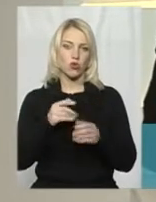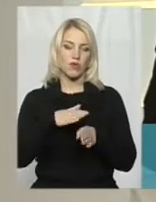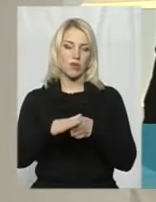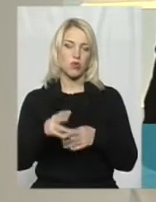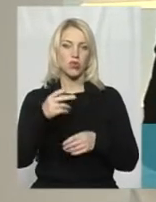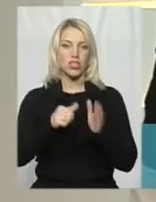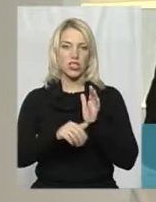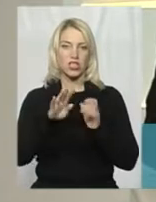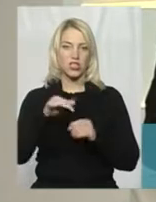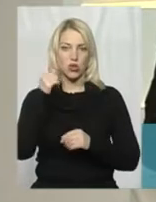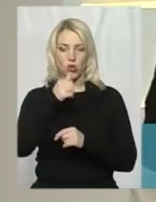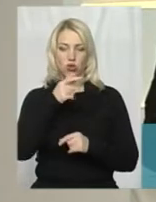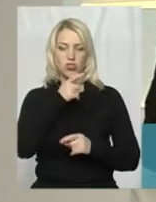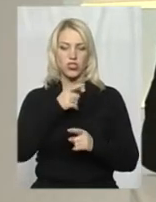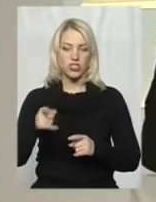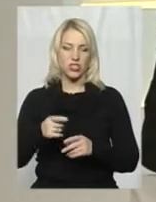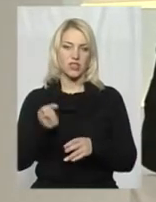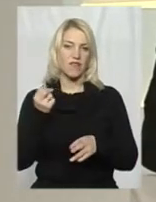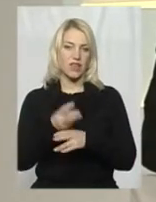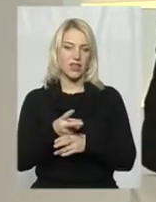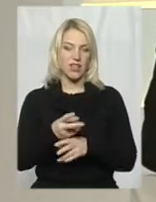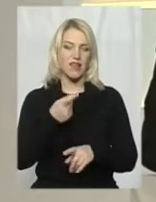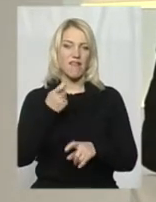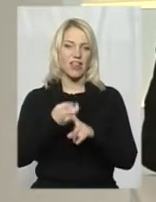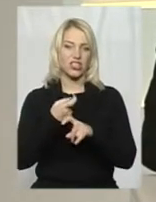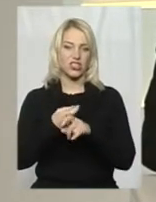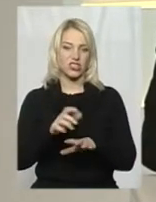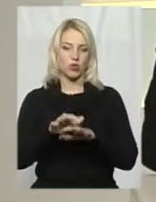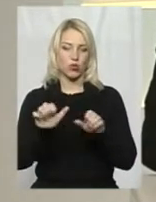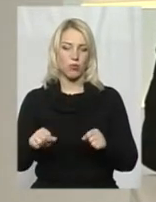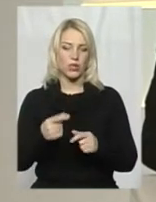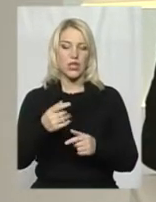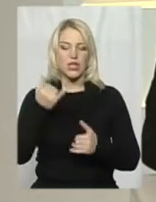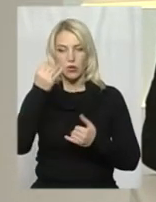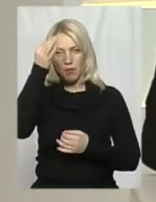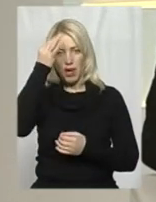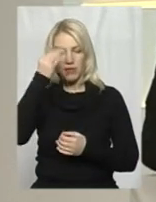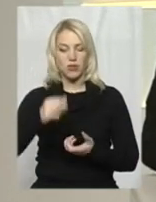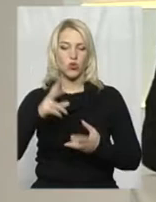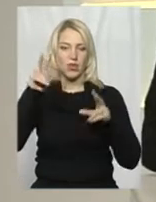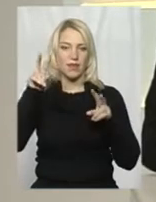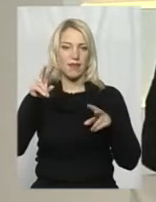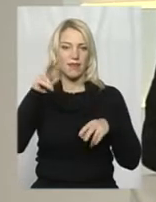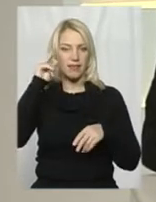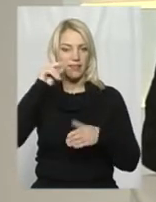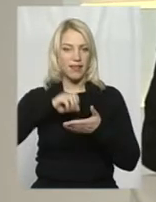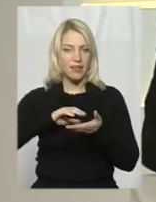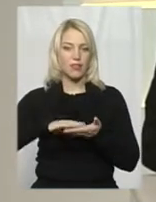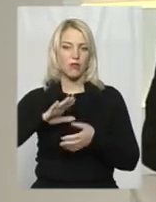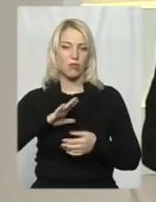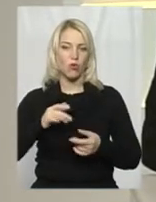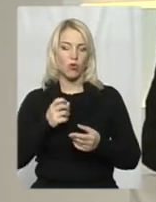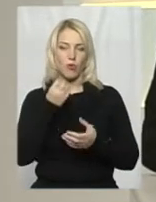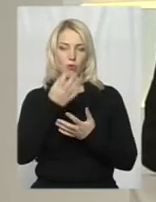із часу вигнання нацистських окупантів з України. Сьогодні з нагоди пам'ятної дати відбулося покладання квітів до могил загиблих